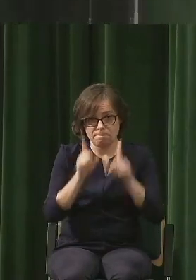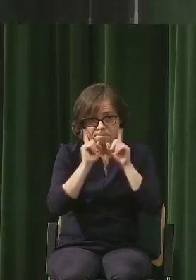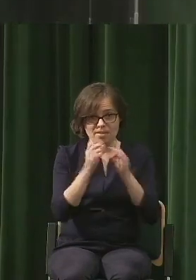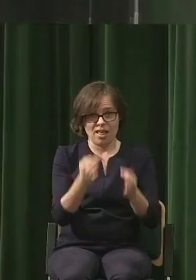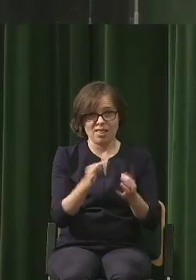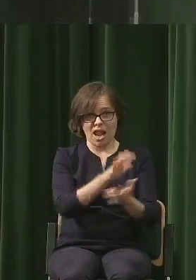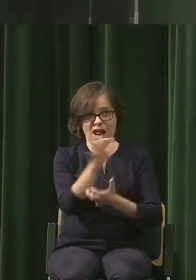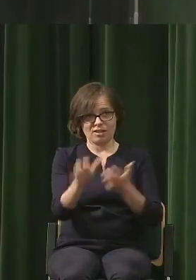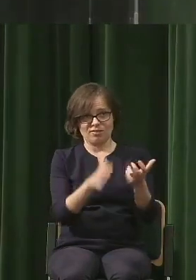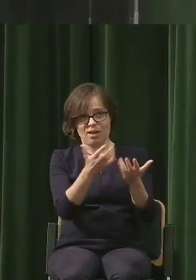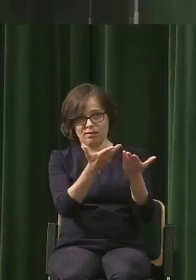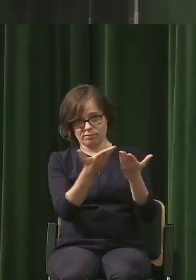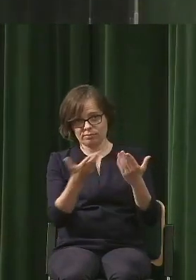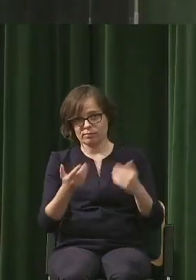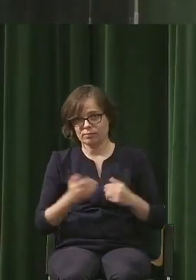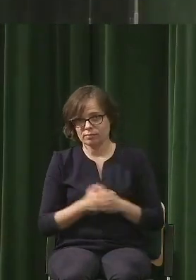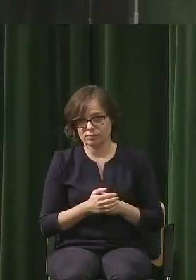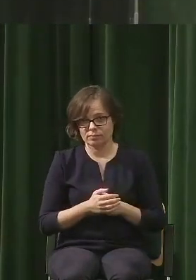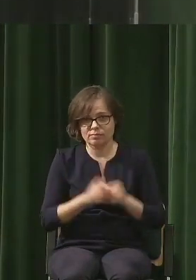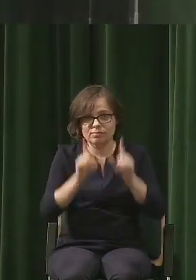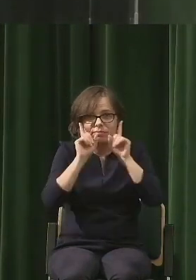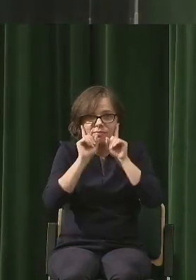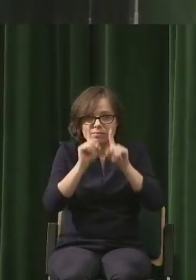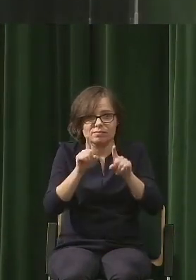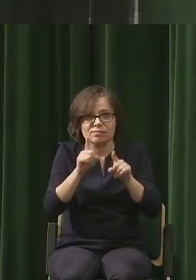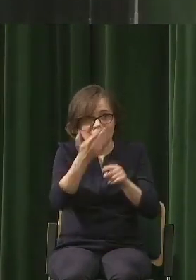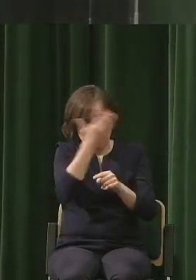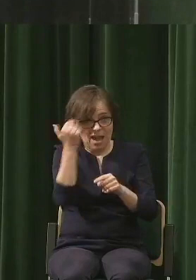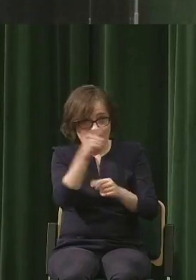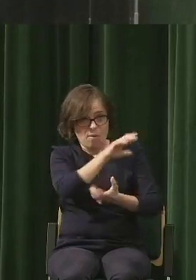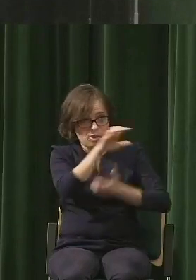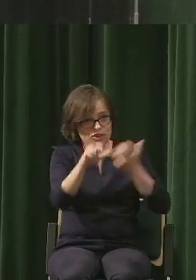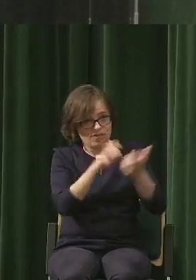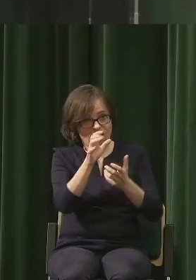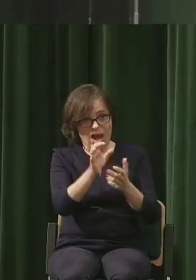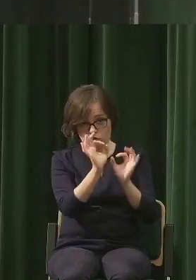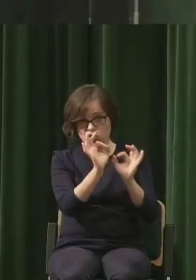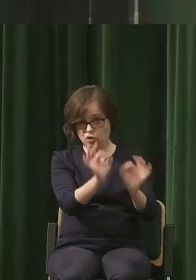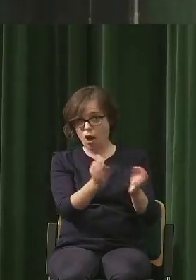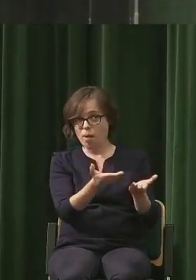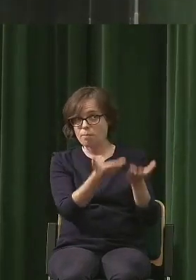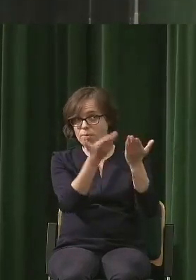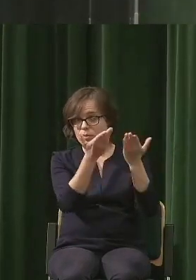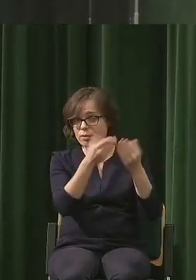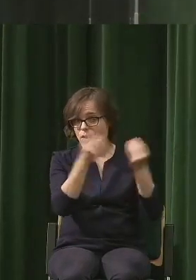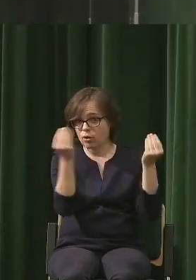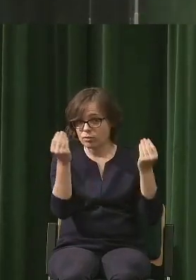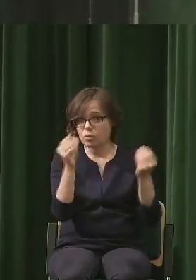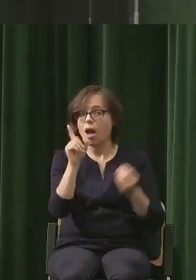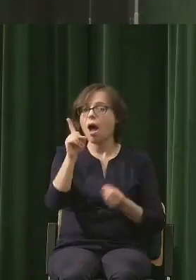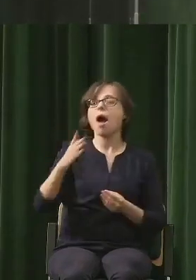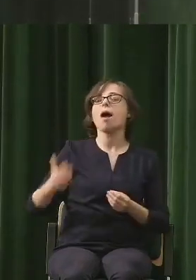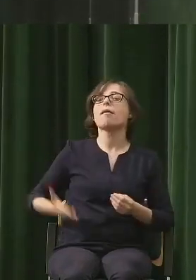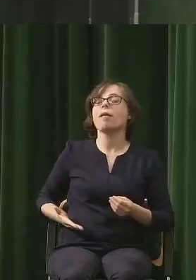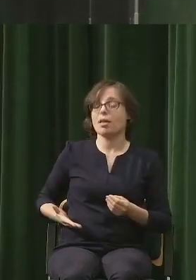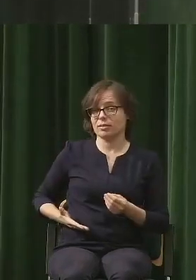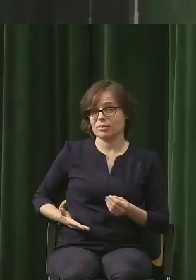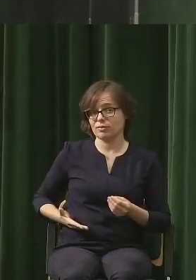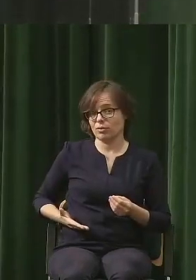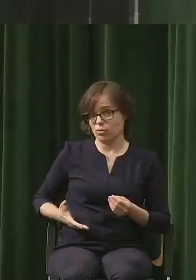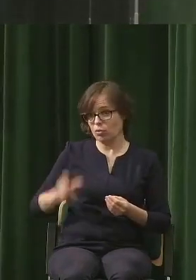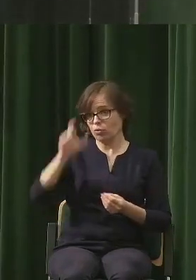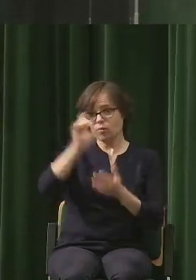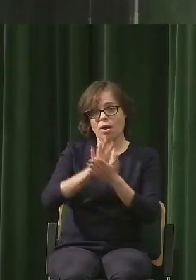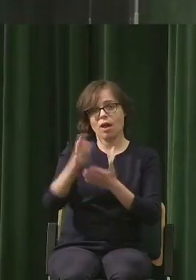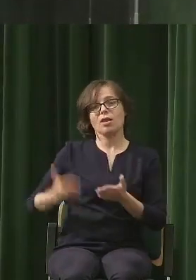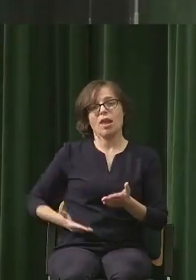zdumiewającego i taciego, o którym nie wiemy, nie wiemy, czy w dobrą stronę idzie. Lenistwo oczywiście każe to wszystko jak najmniejszym kosztem